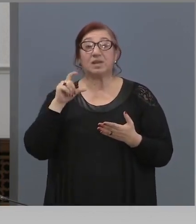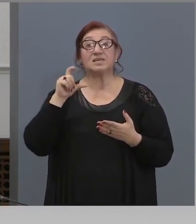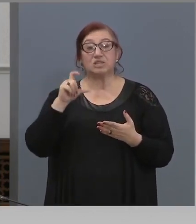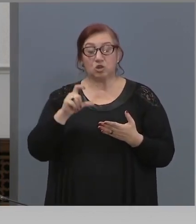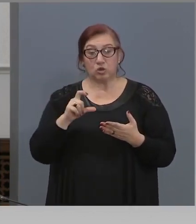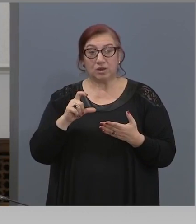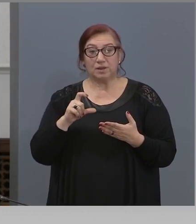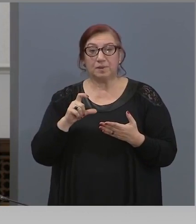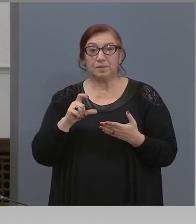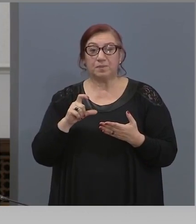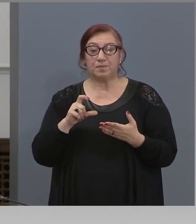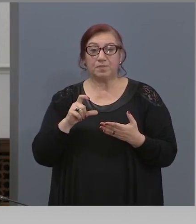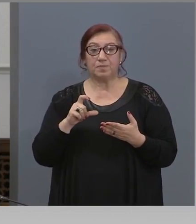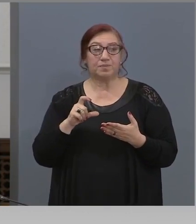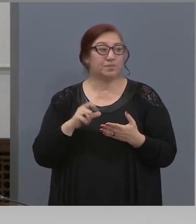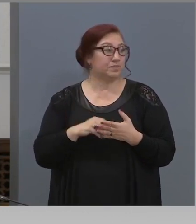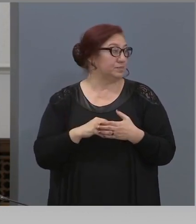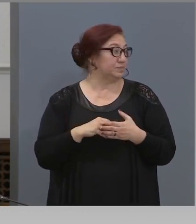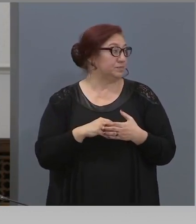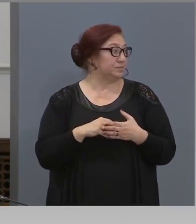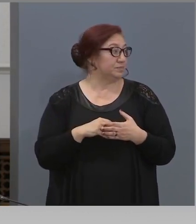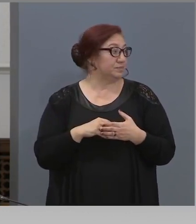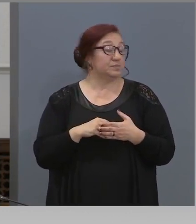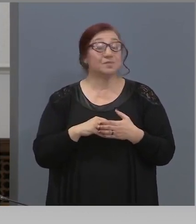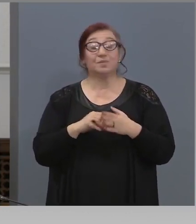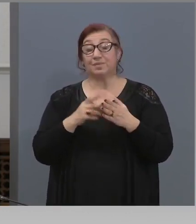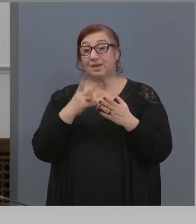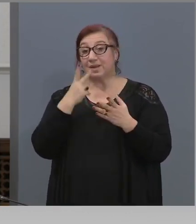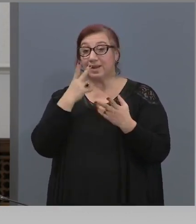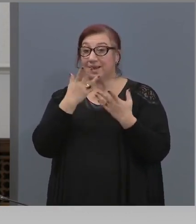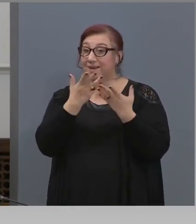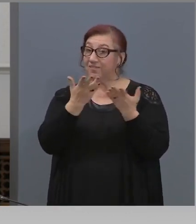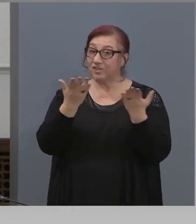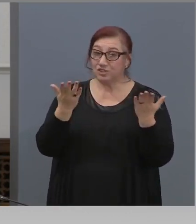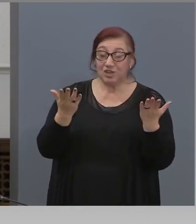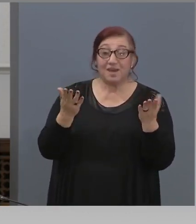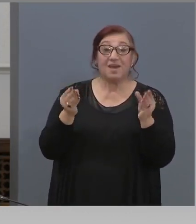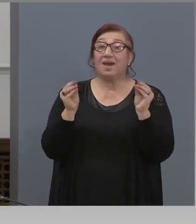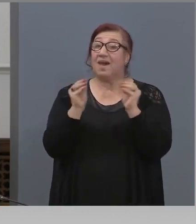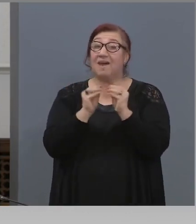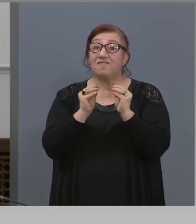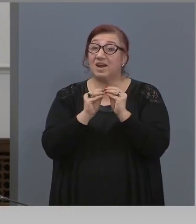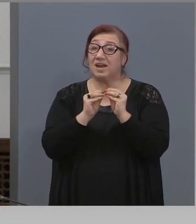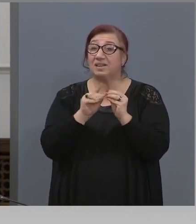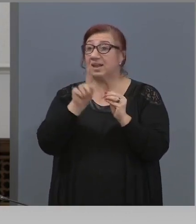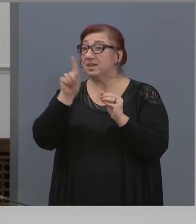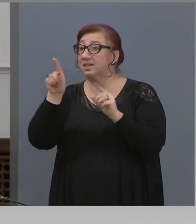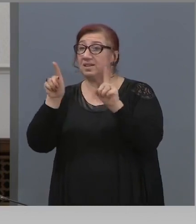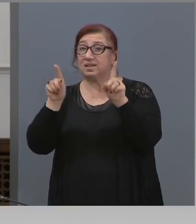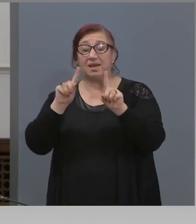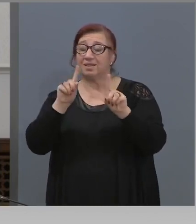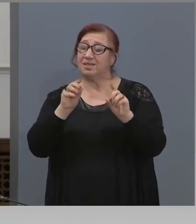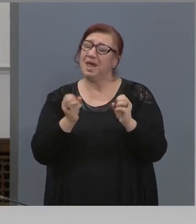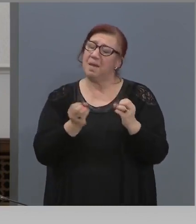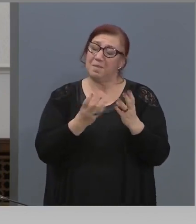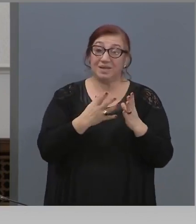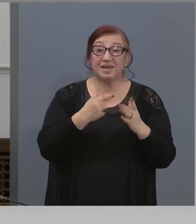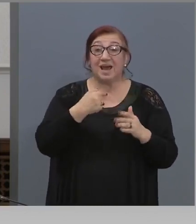двамата. Вижте, великден за някого може да не е празник, но за нас той е най-великият празник.